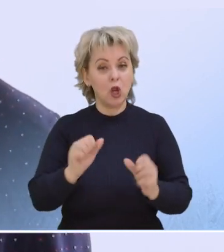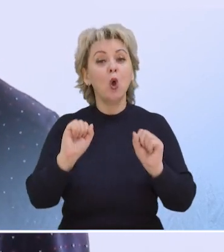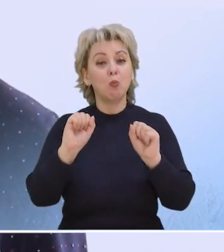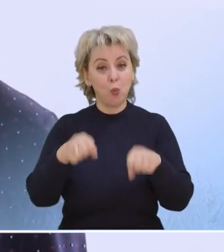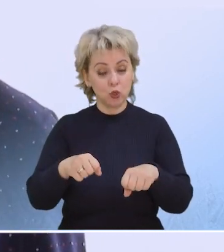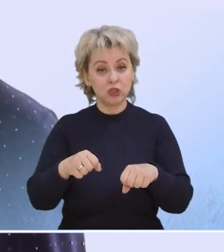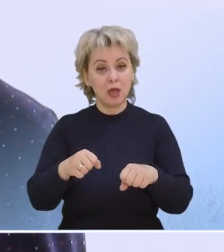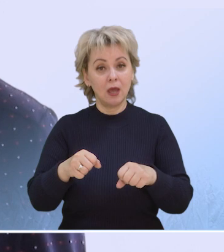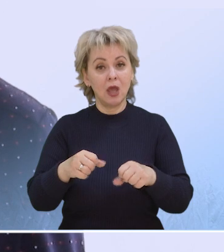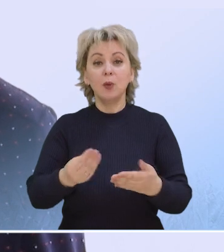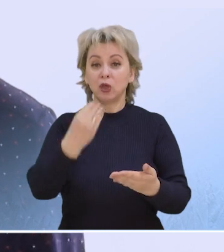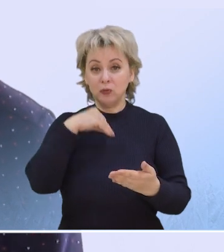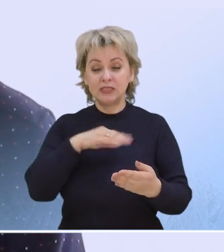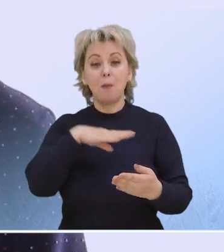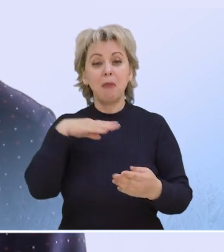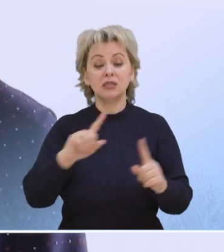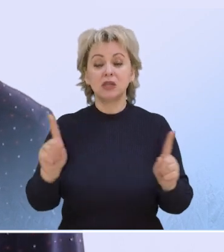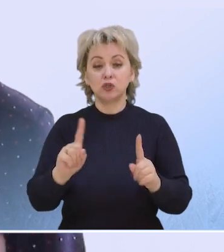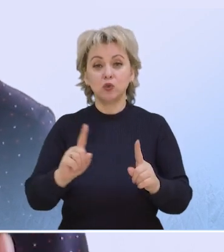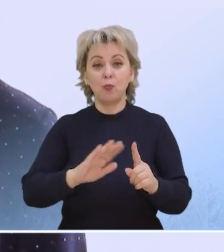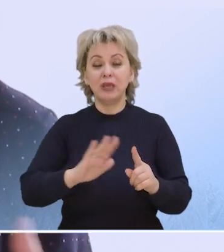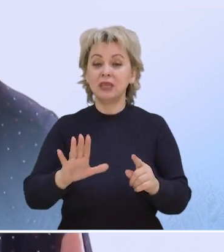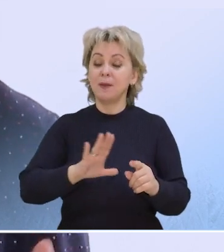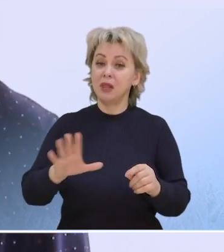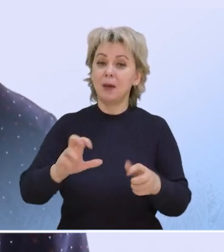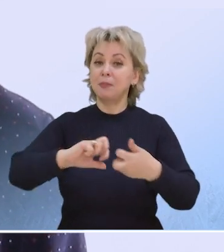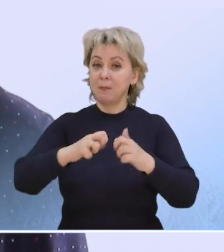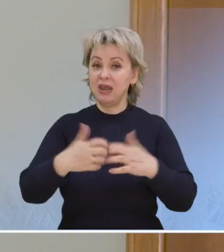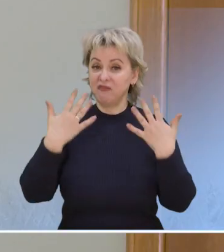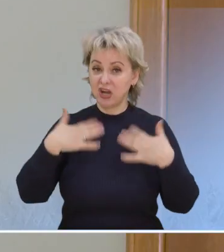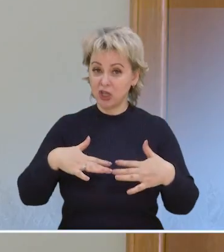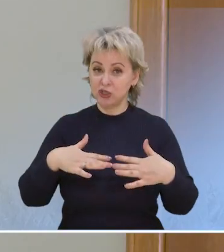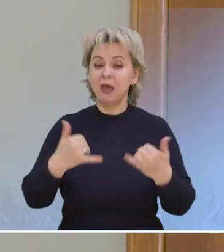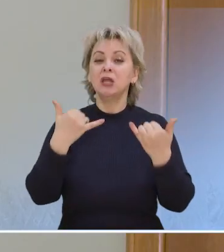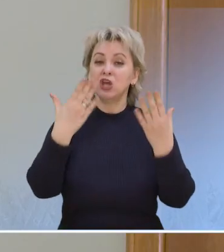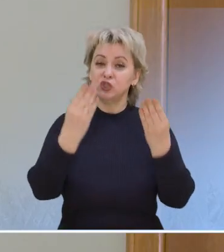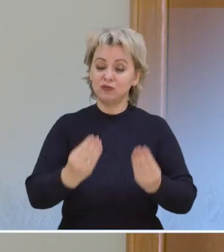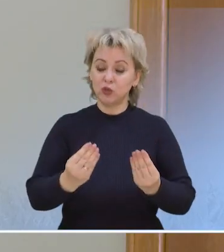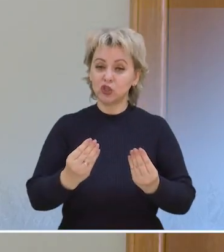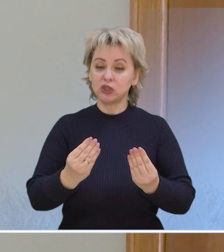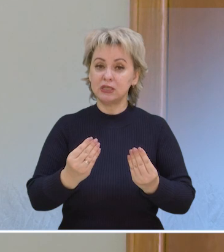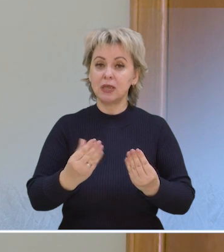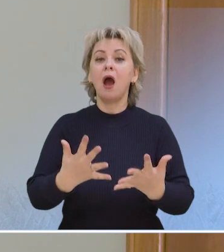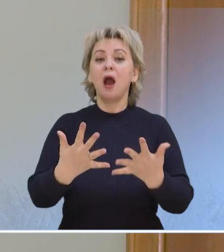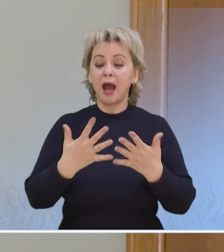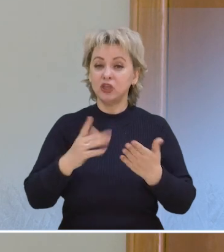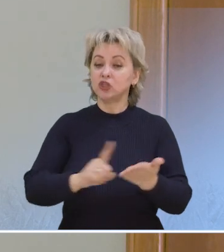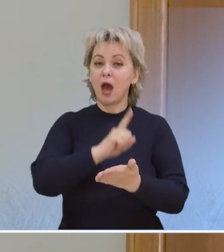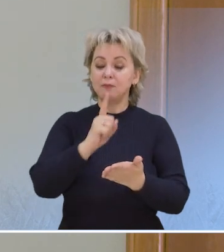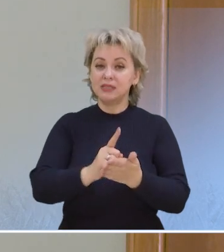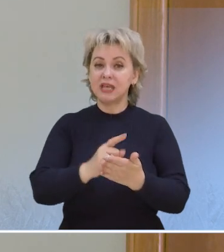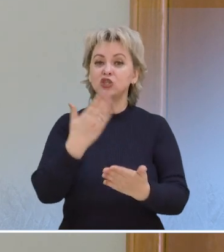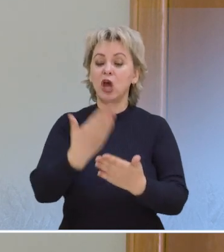неделю можно употреблять мясо, чтобы не создать каких-то проблем? На сегодняшний день, конечно,